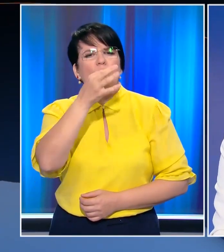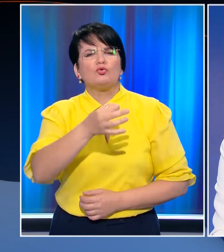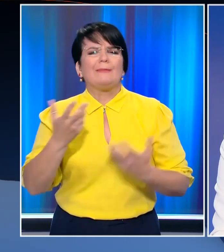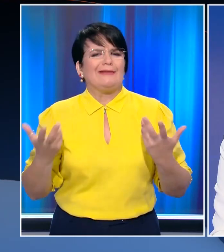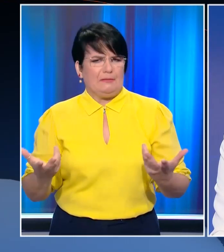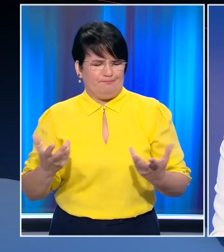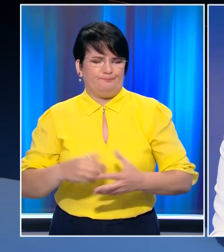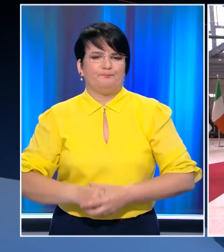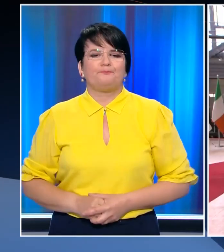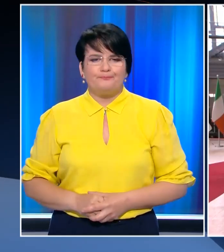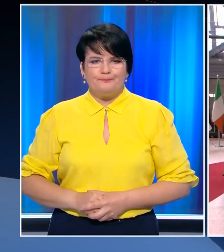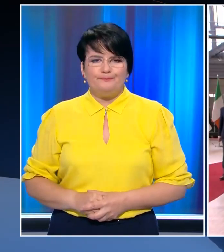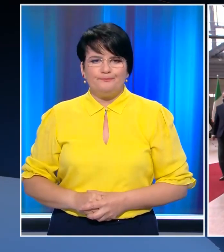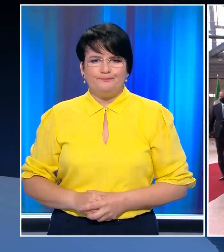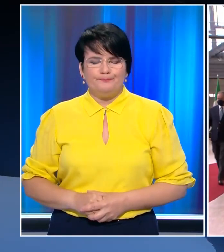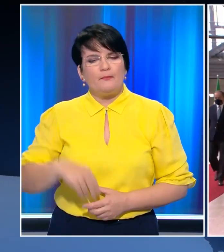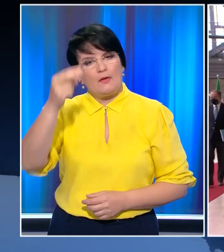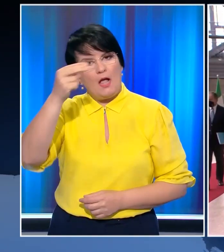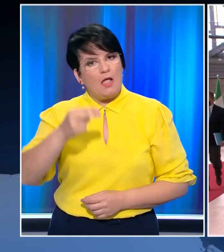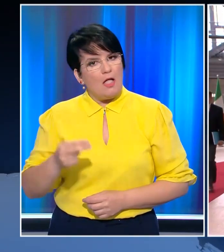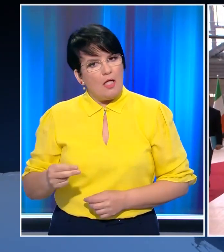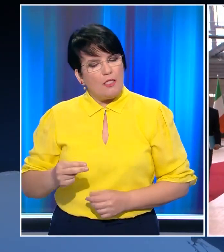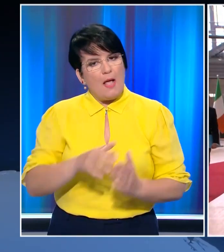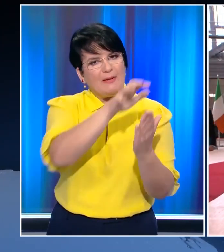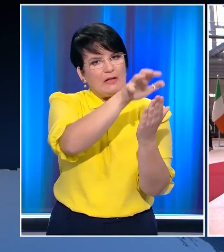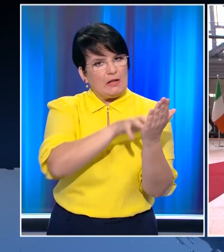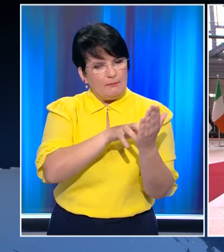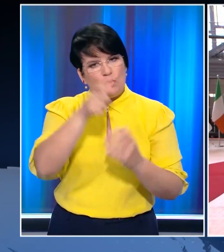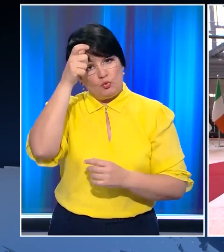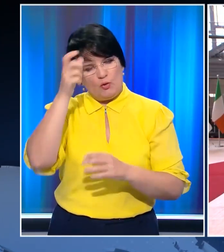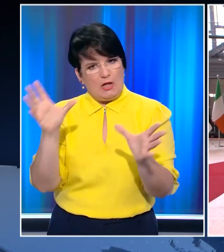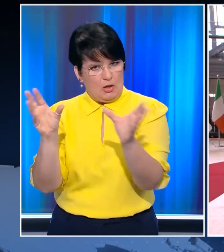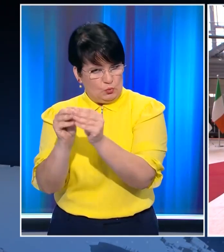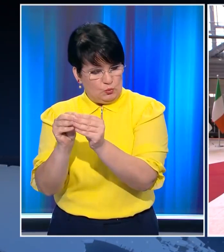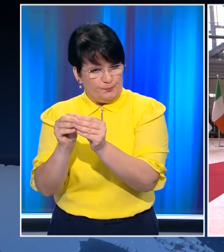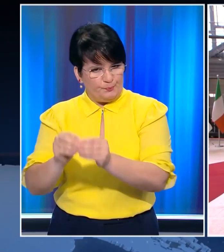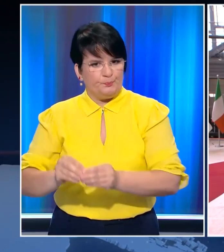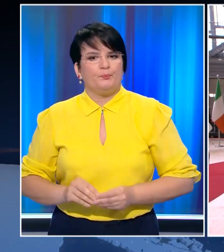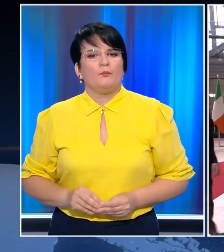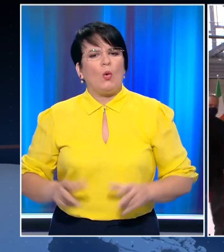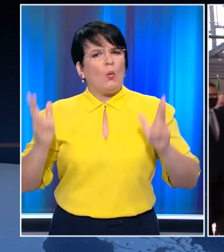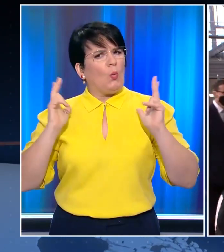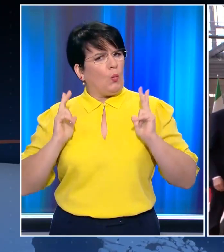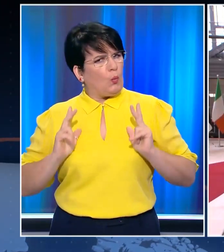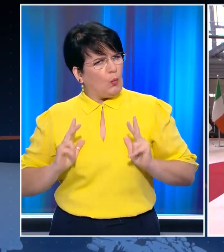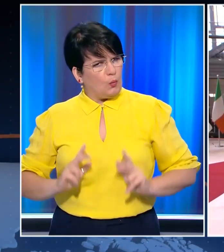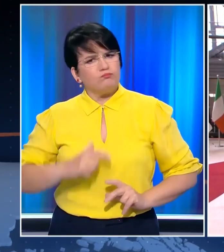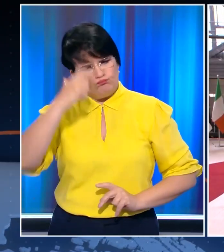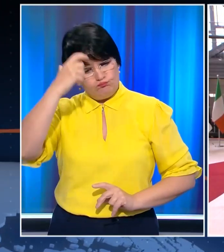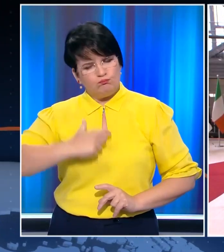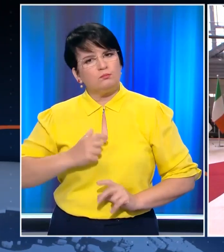του Πρωθυπουργού. Τέλος στα ζητήματα που αφορούν στην Τουρκία είμαι ικανοποιημένος από το